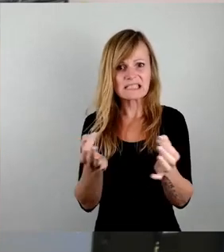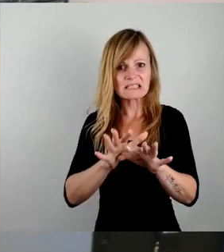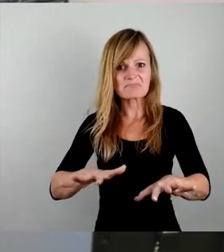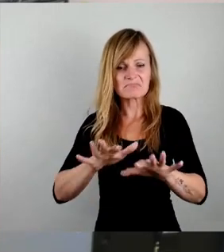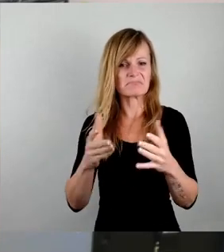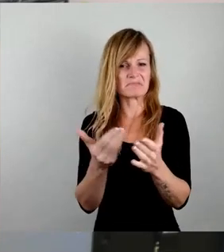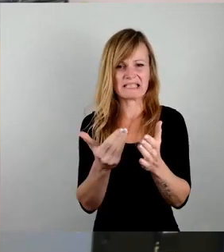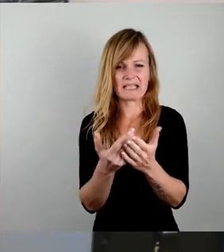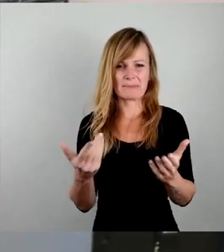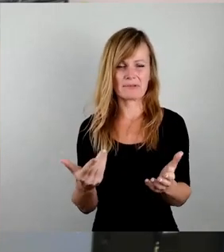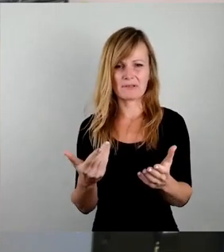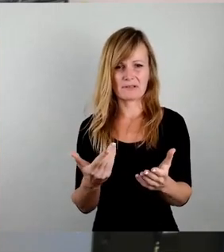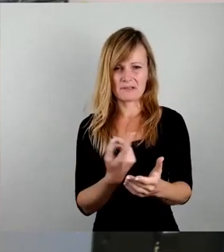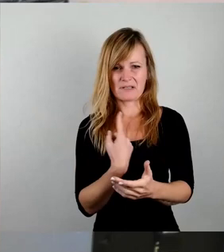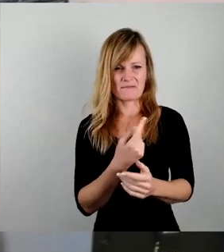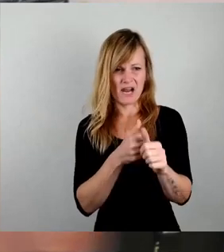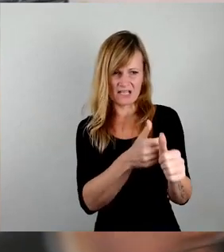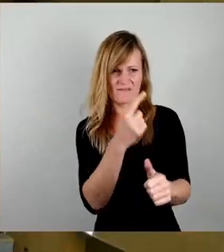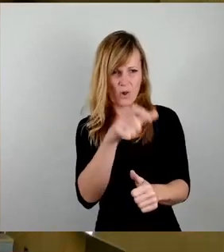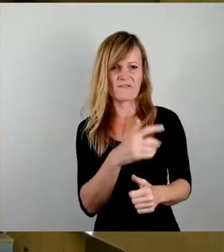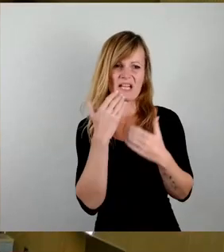dort bei bestem Willen nicht folgen. Vielen Dank.